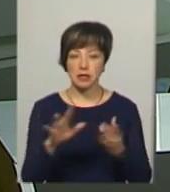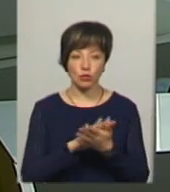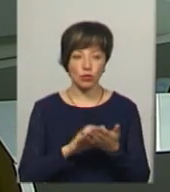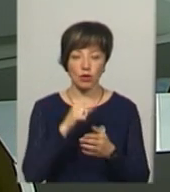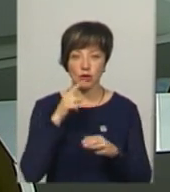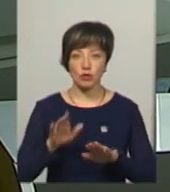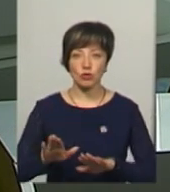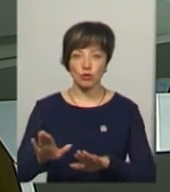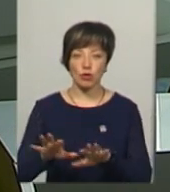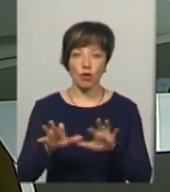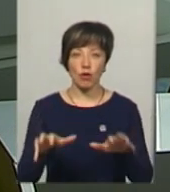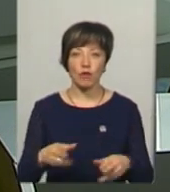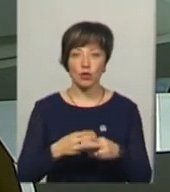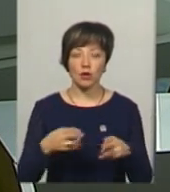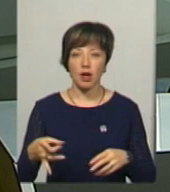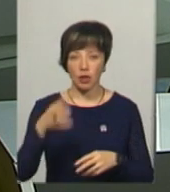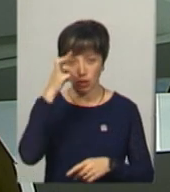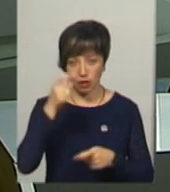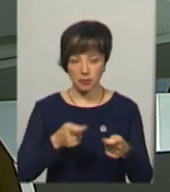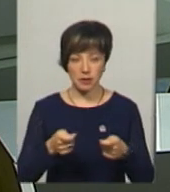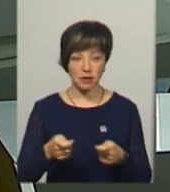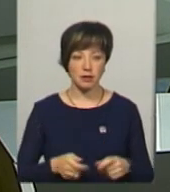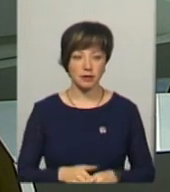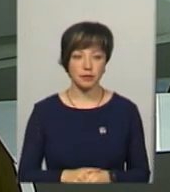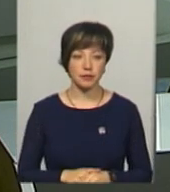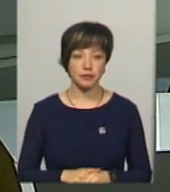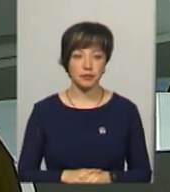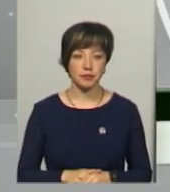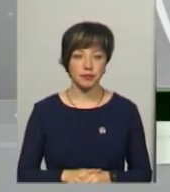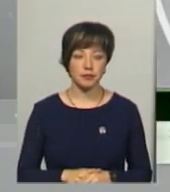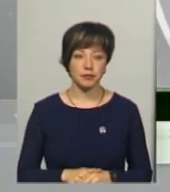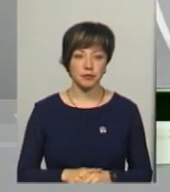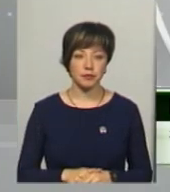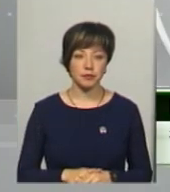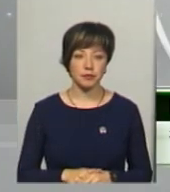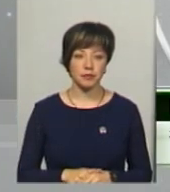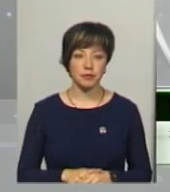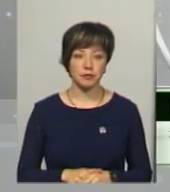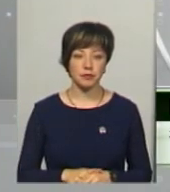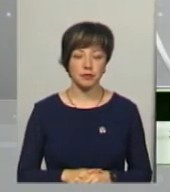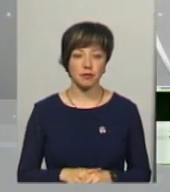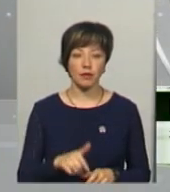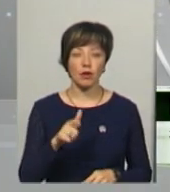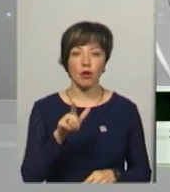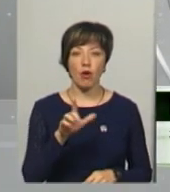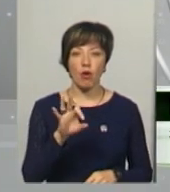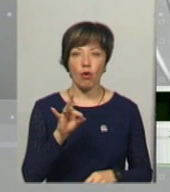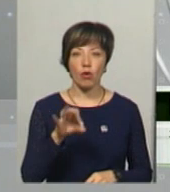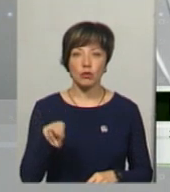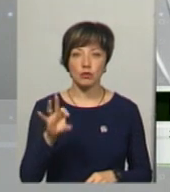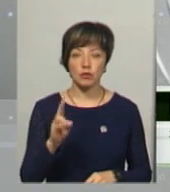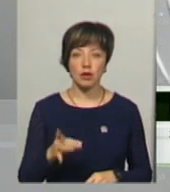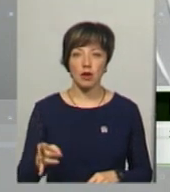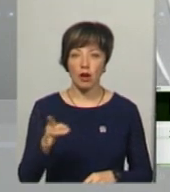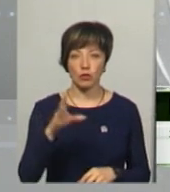голови Дунаєвецької рейдерської адміністрації Юрій Закурдаєв. В городському районі з ночі, з суботи